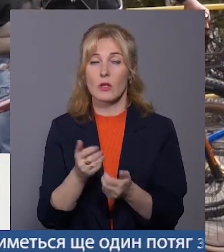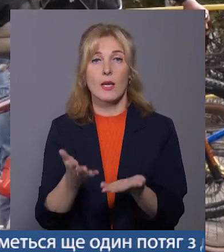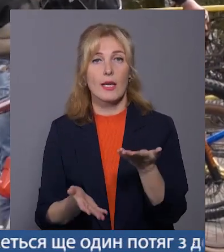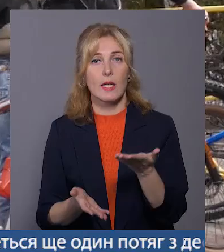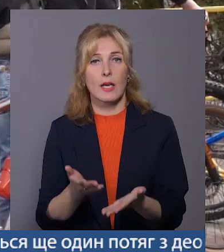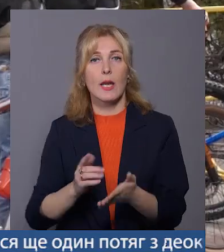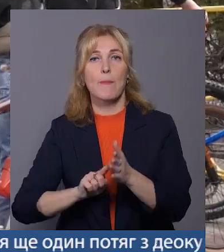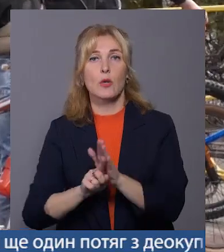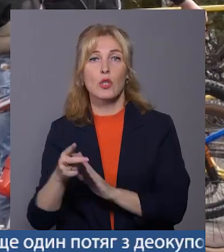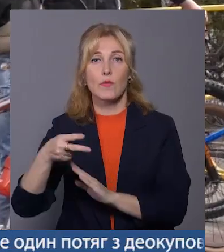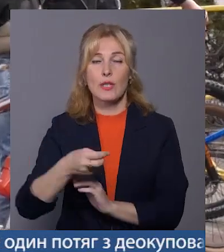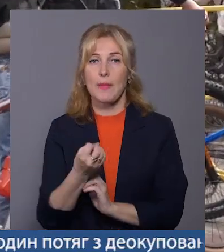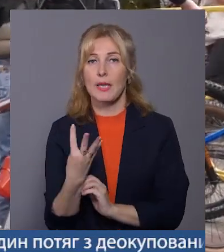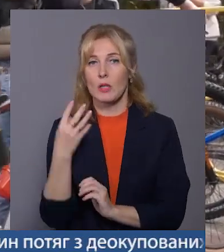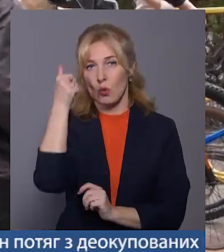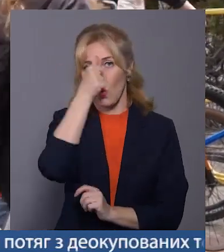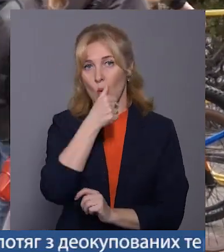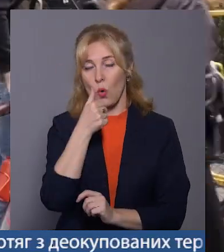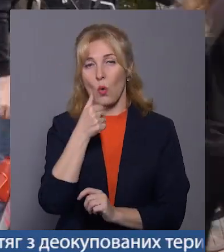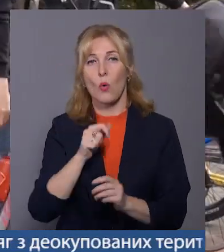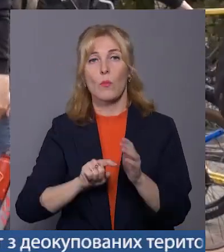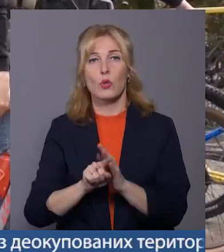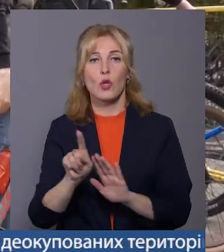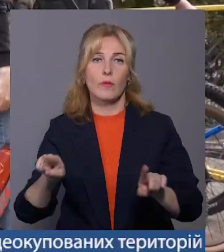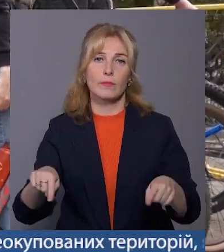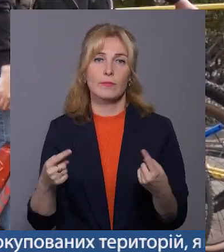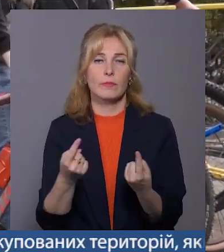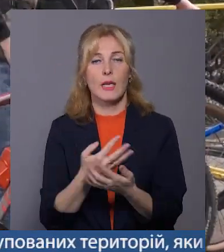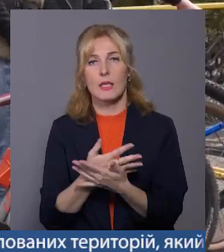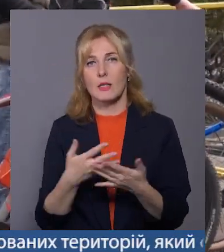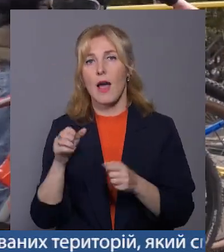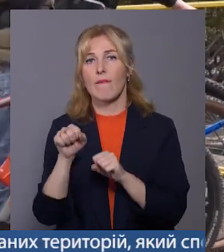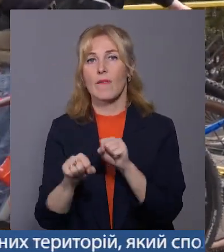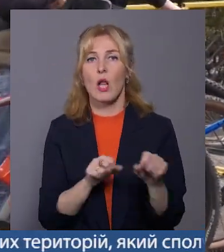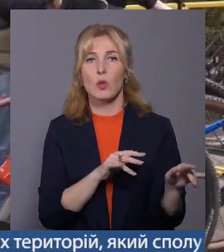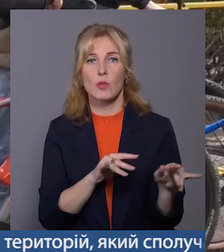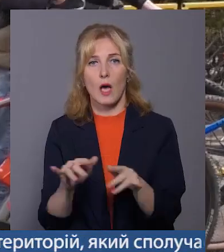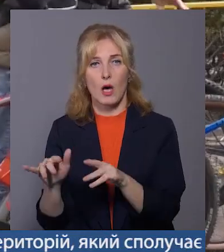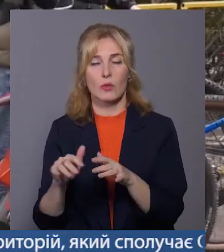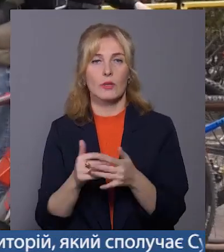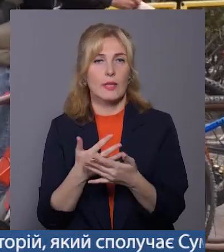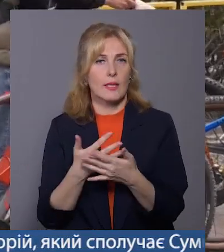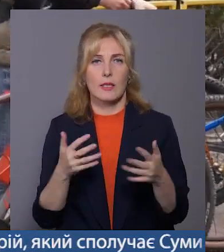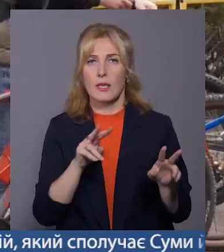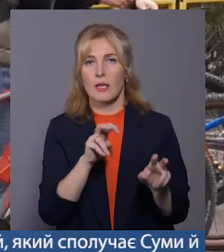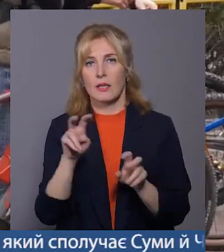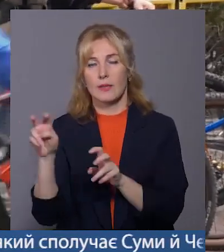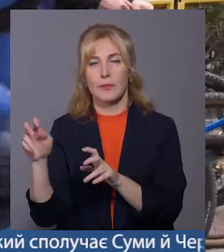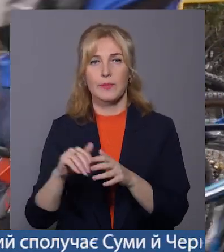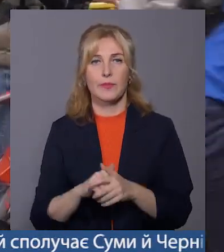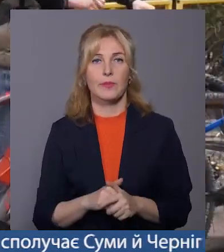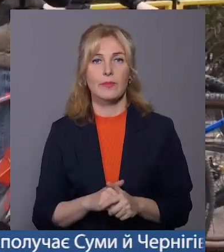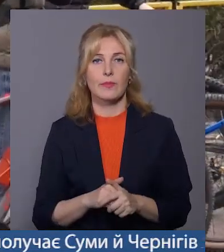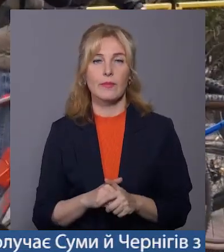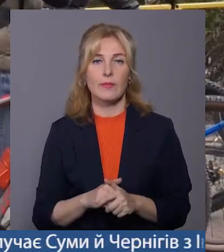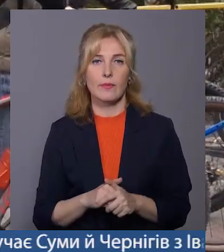починаючи з 2015 року, ще не раніше почав організовувати різноманітні велозаходи, Подільська сотка, різноманітні велопробіги,